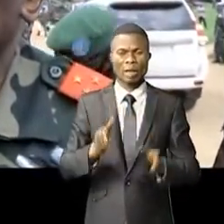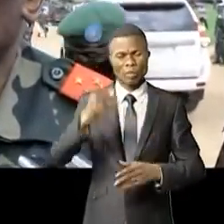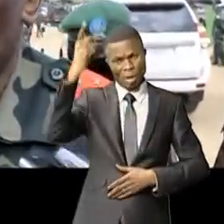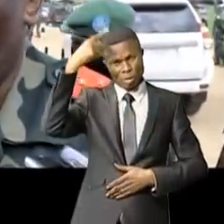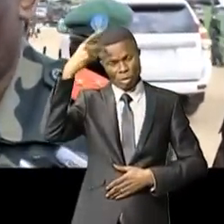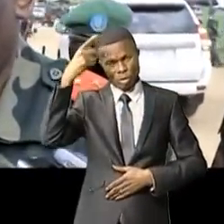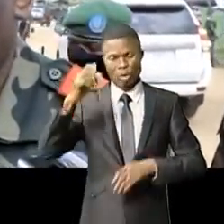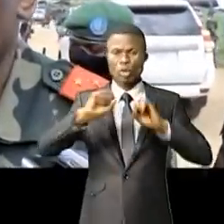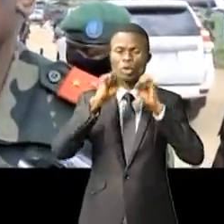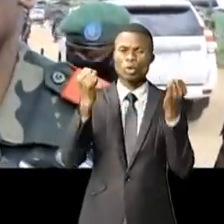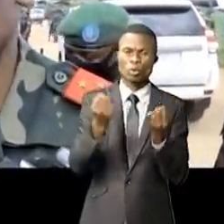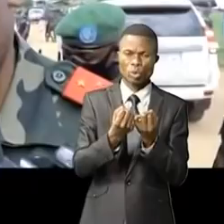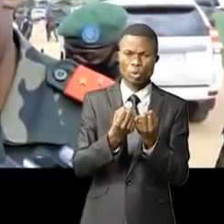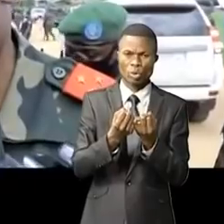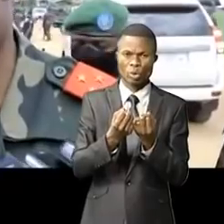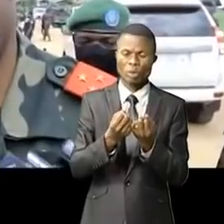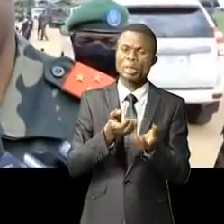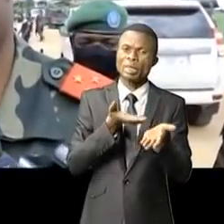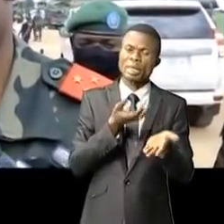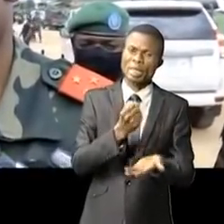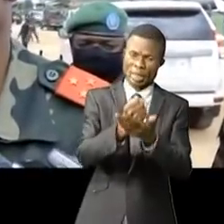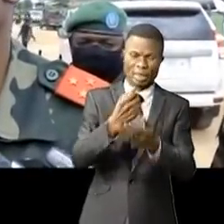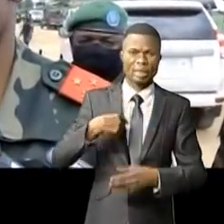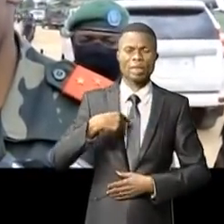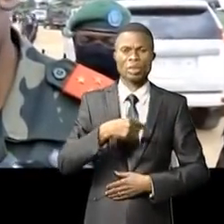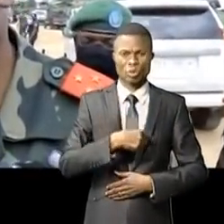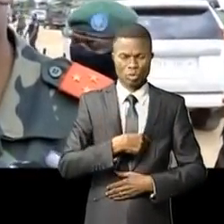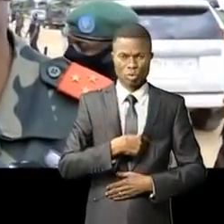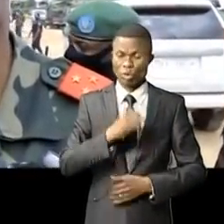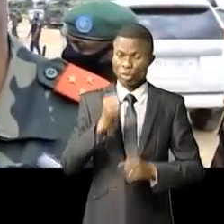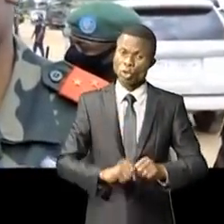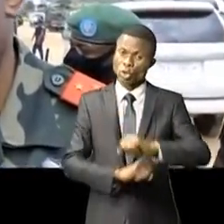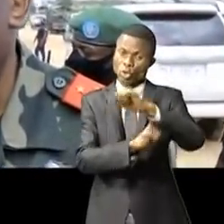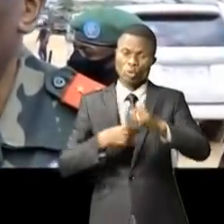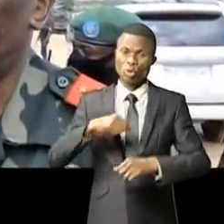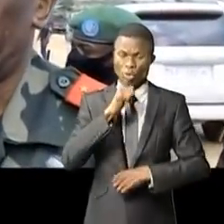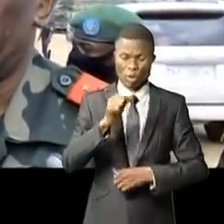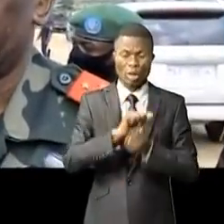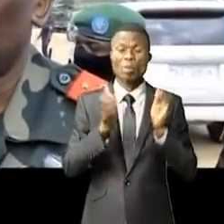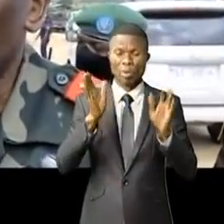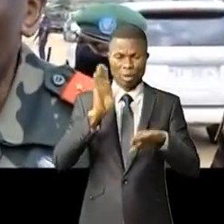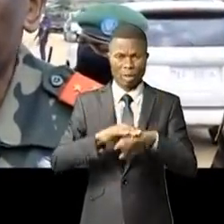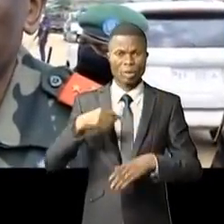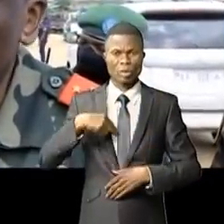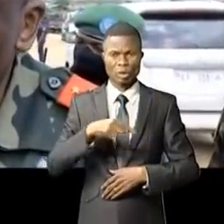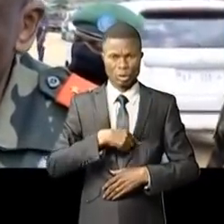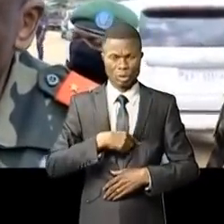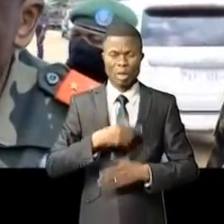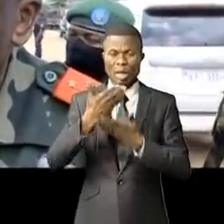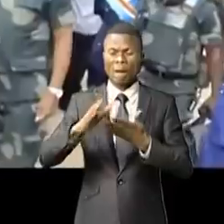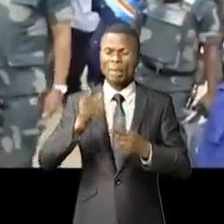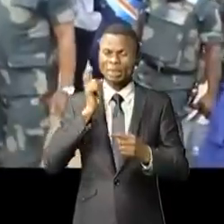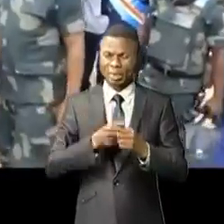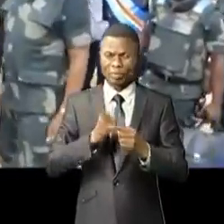opérateurs sociaux de nous accompagner, parce que sinon on aura des sérieux problèmes. C'est une phase très